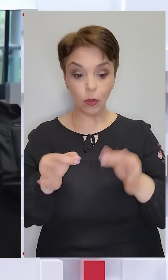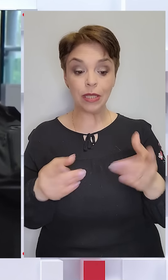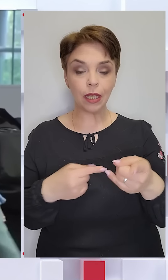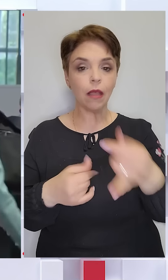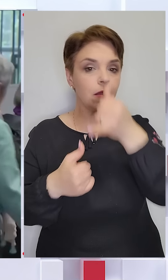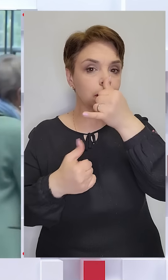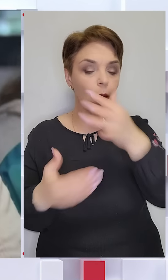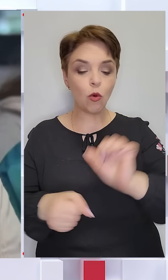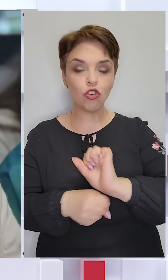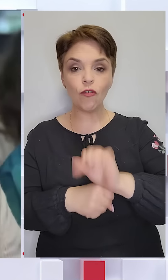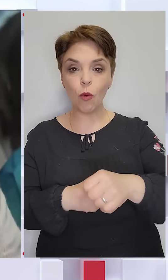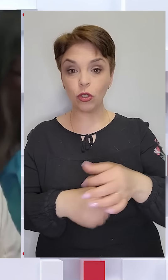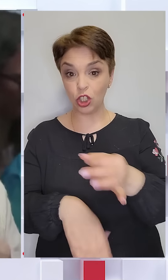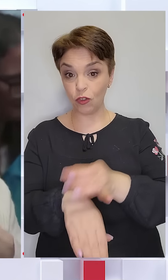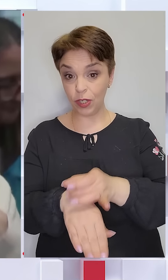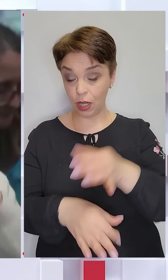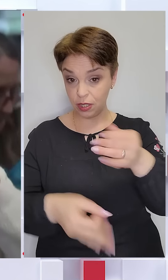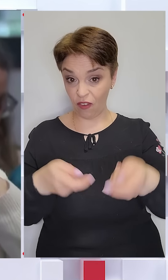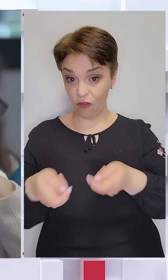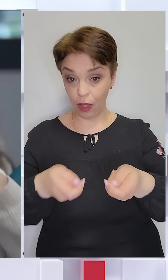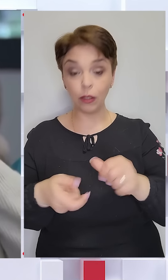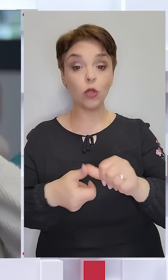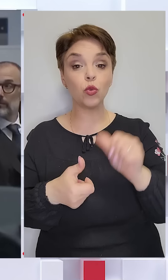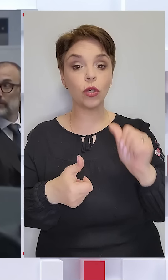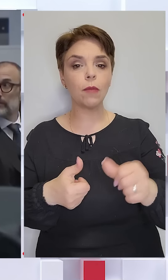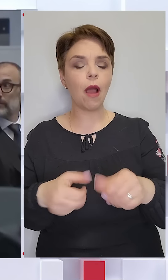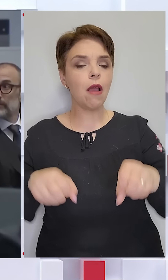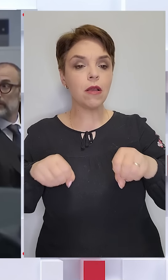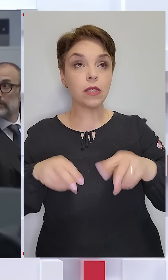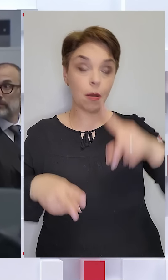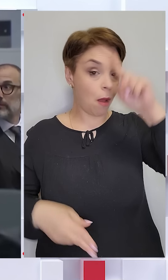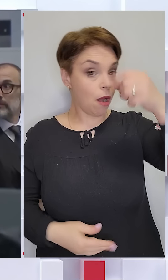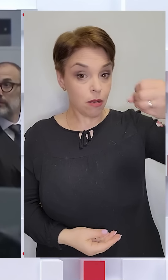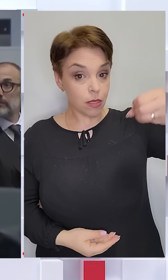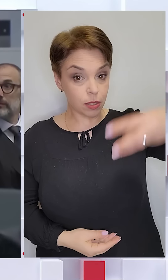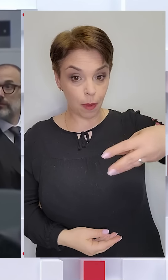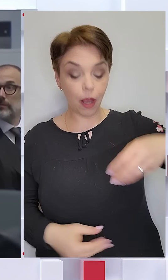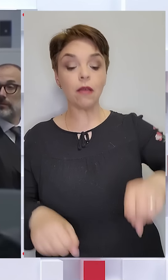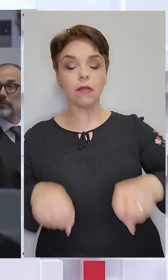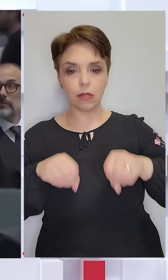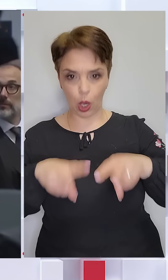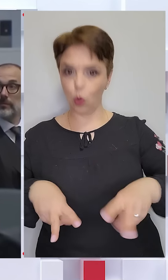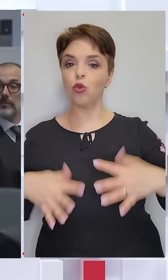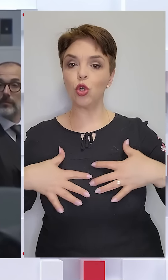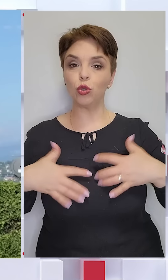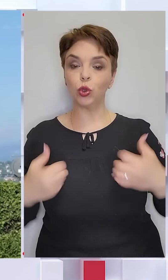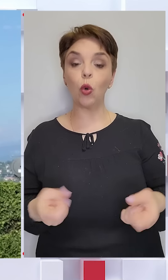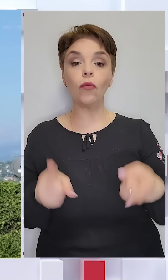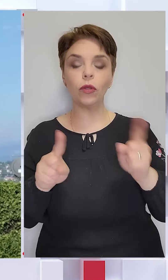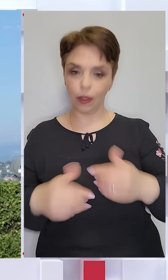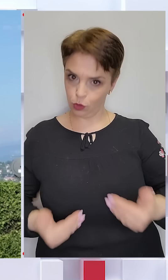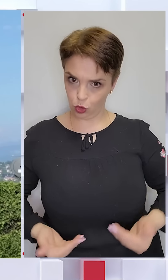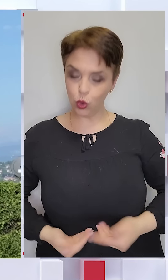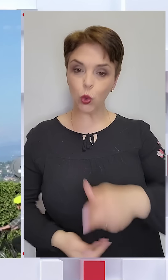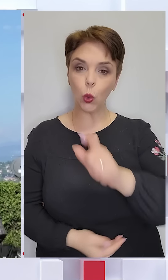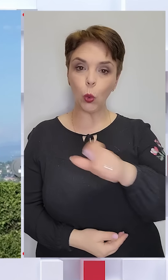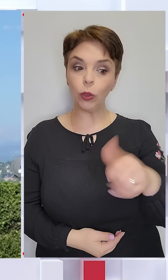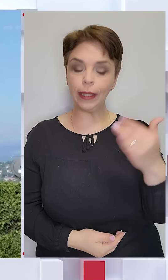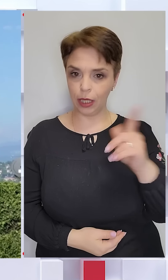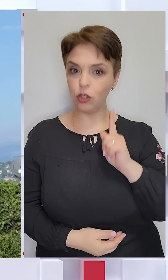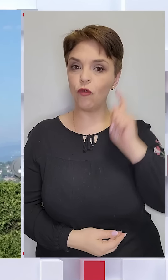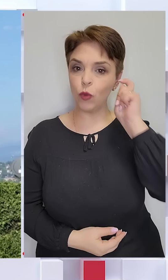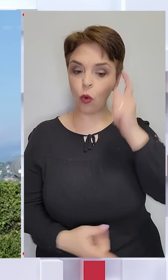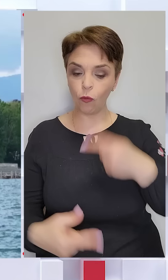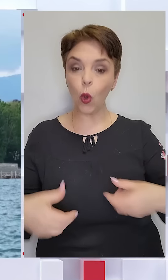з якими не може впоратися швейцарська влада, зокрема екстремальна спека, загрожує здоров'ю та навіть життю людей їхньої